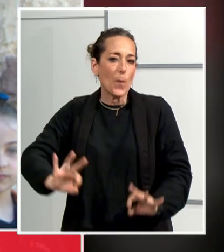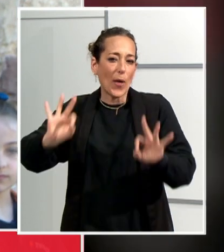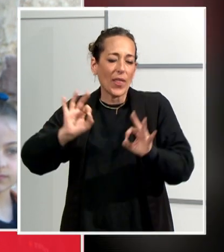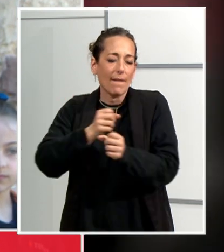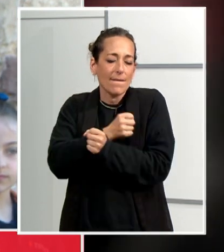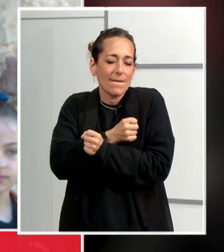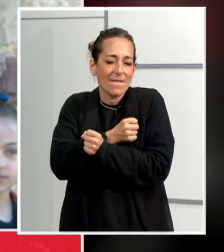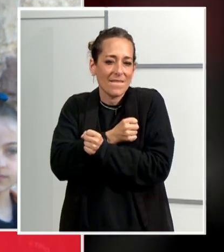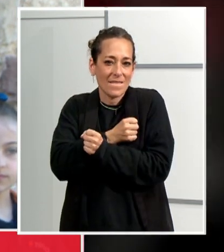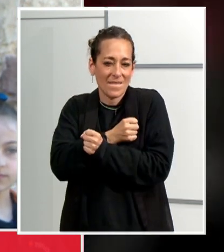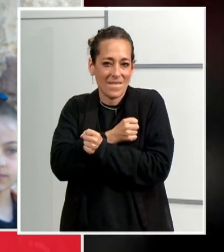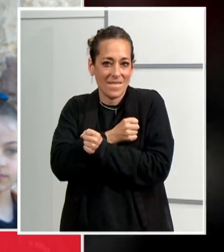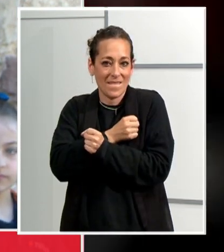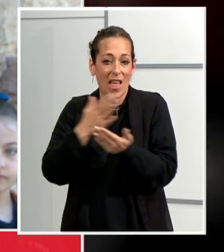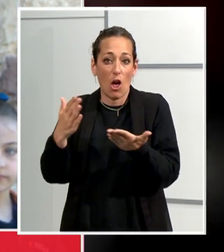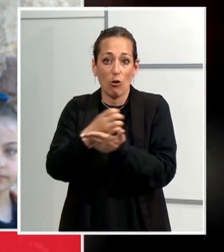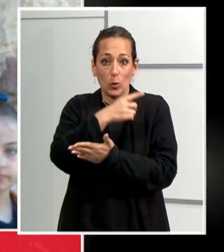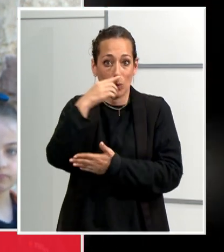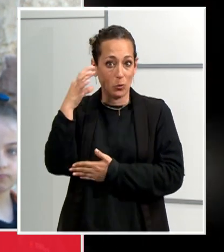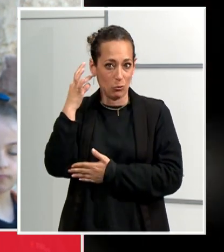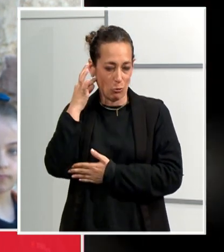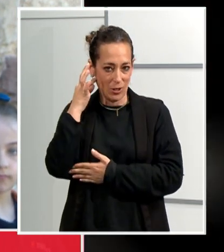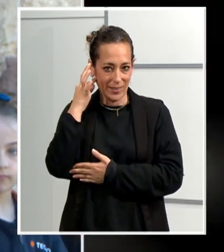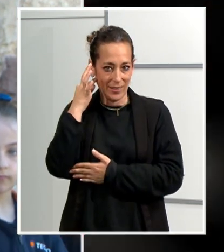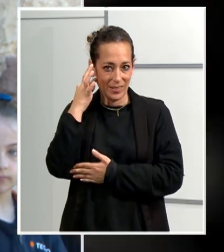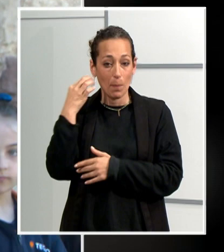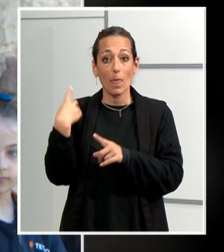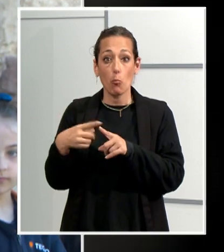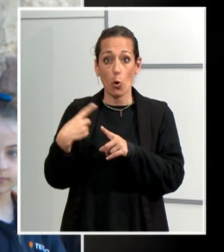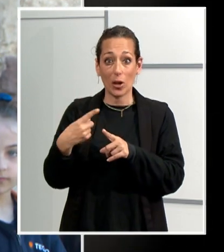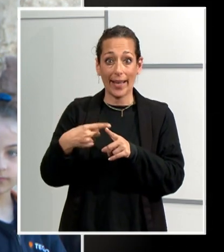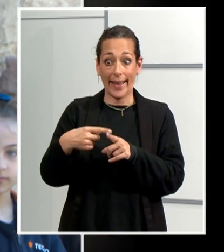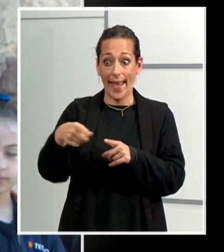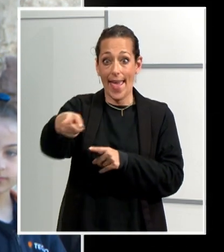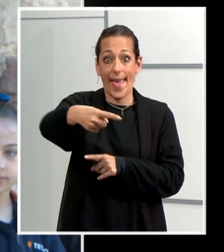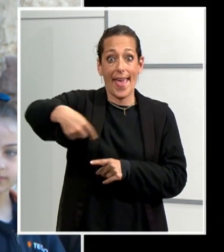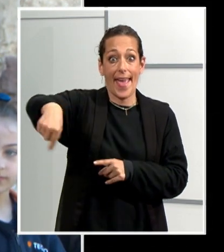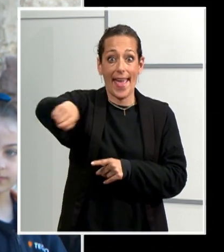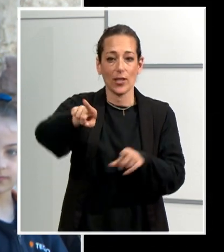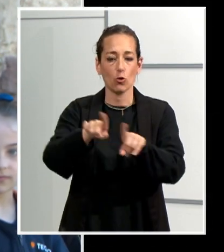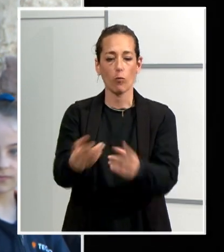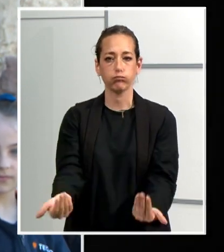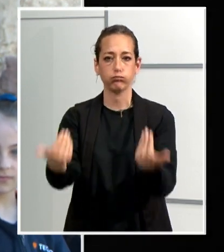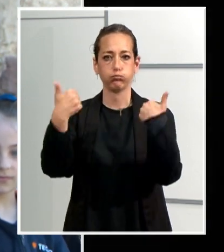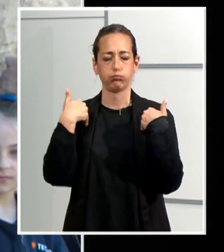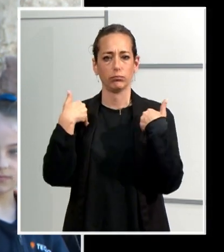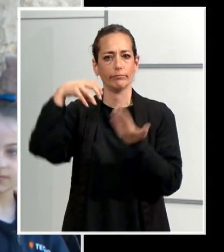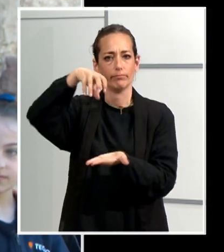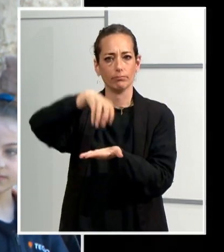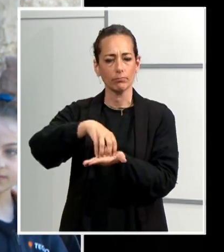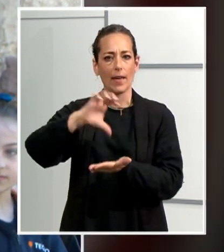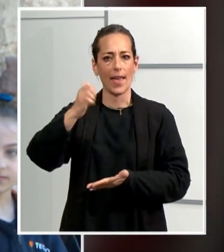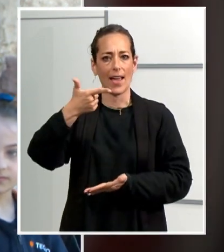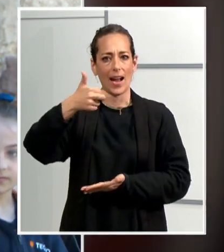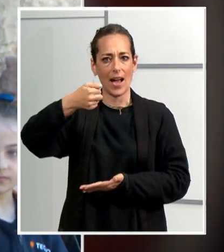per totes i per tots nosaltres perquè seran ells els que faran d'ambaixadors d'aquesta seu d'Ègara, els que el dia de demà